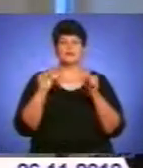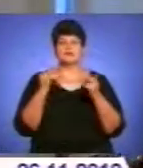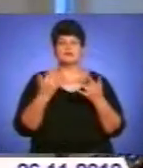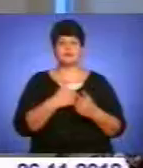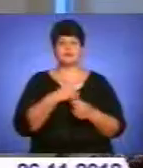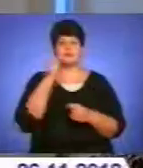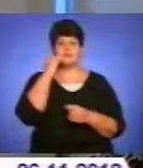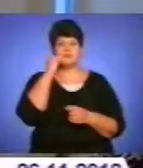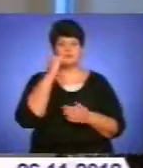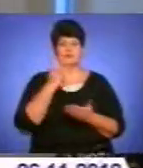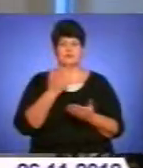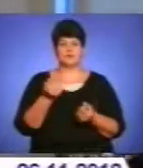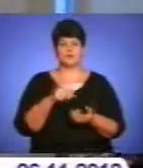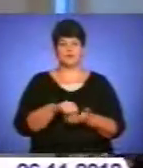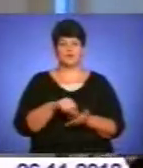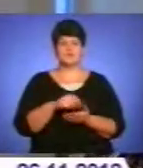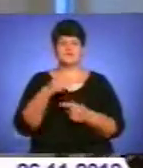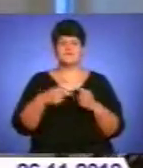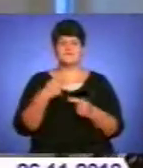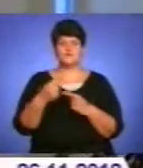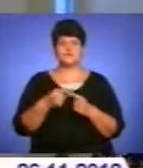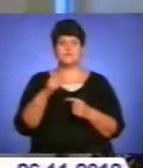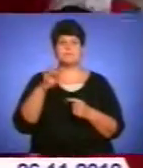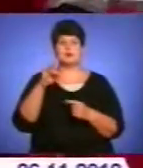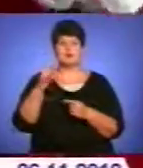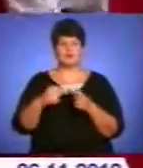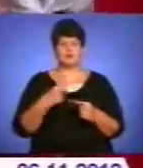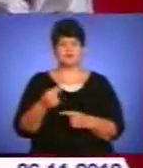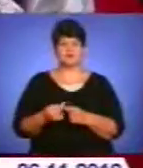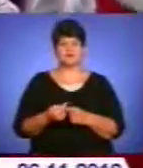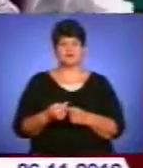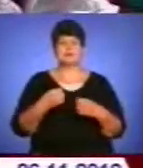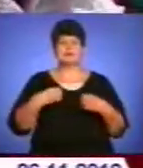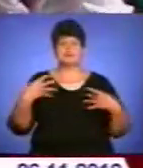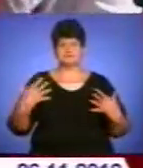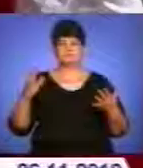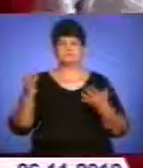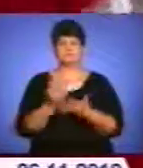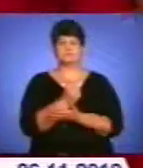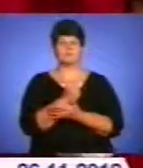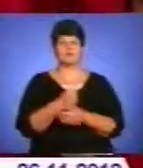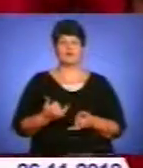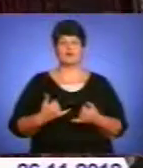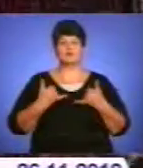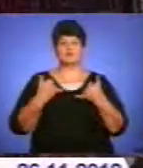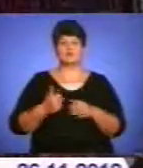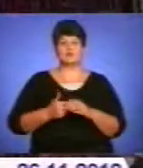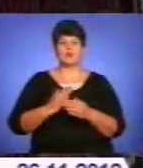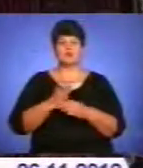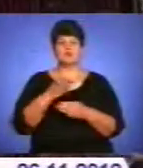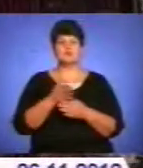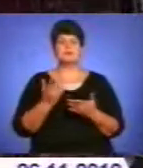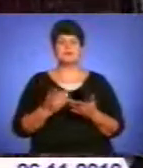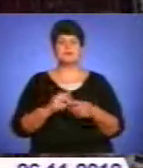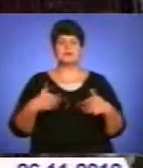бабусі беруть участь, внучки, навіть правночки. Свято вдалося. Почасні гості та організатори фестивалю привітали